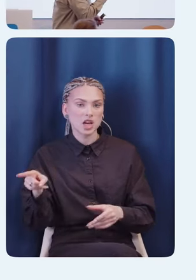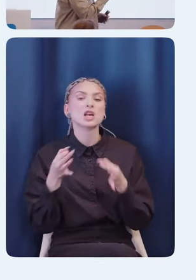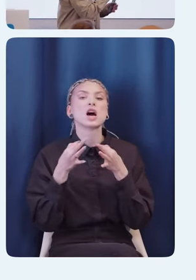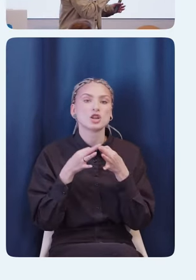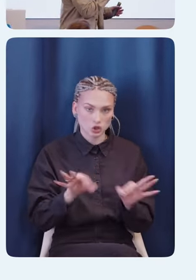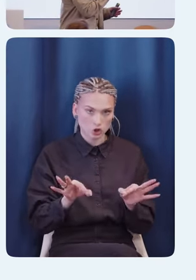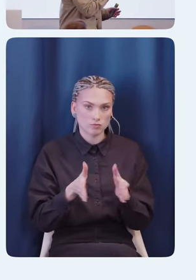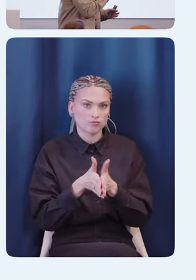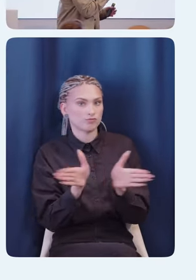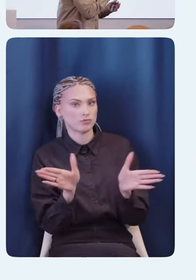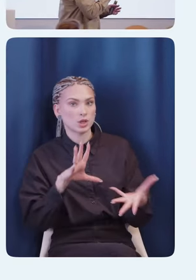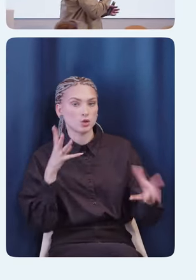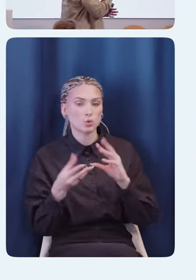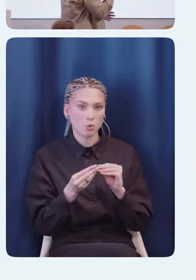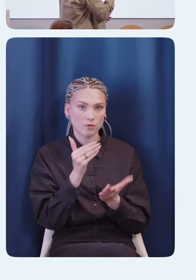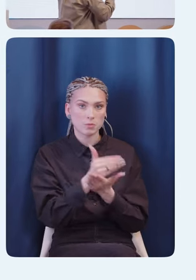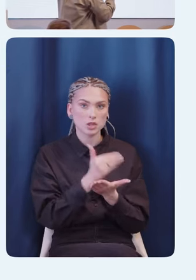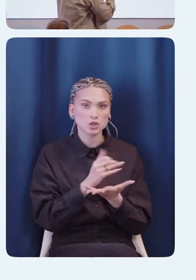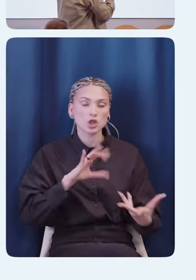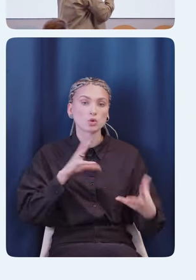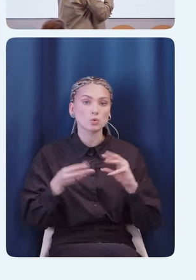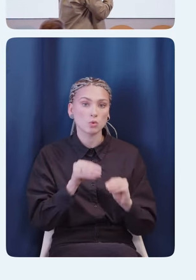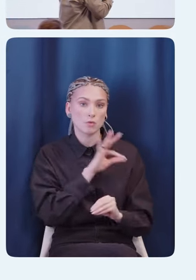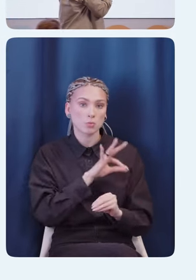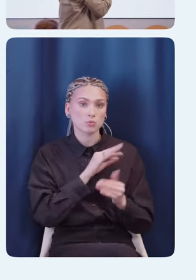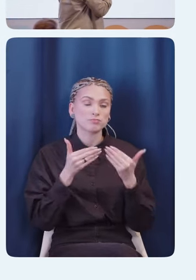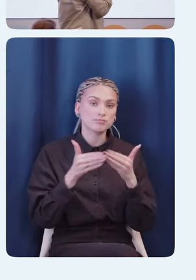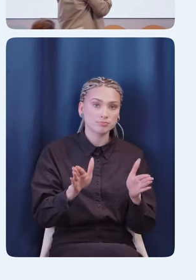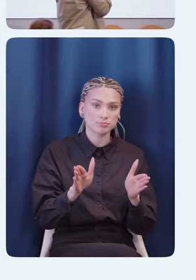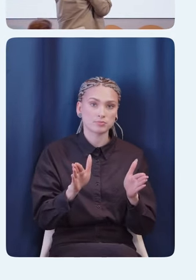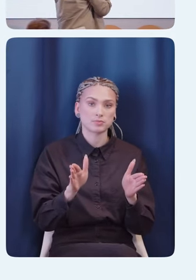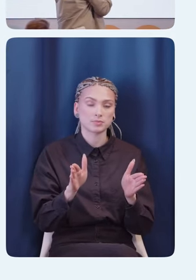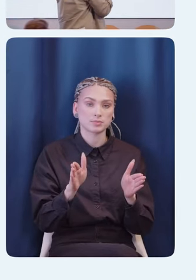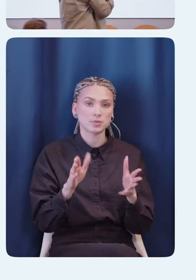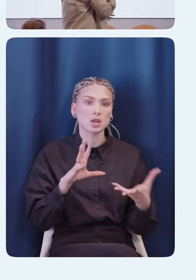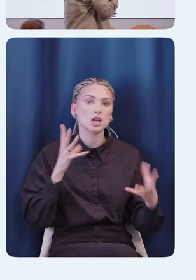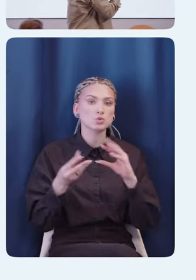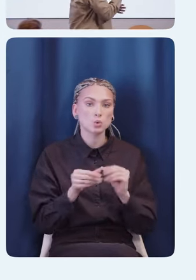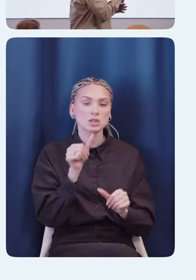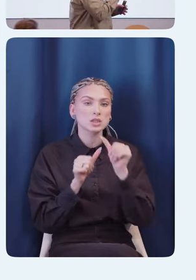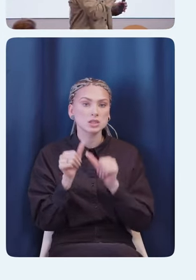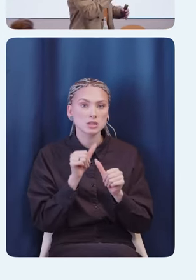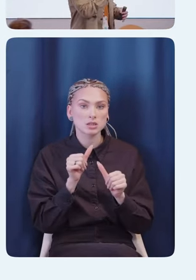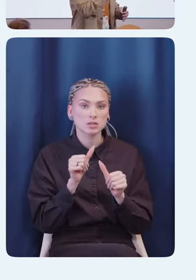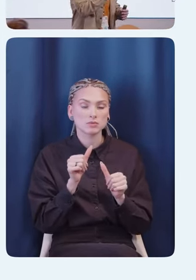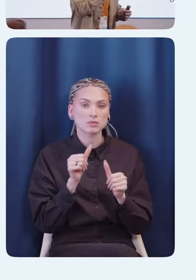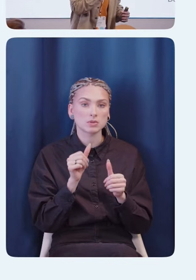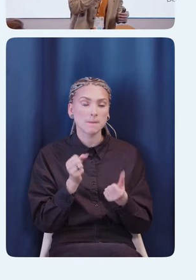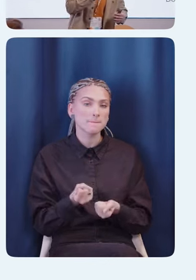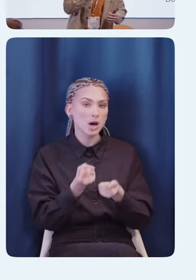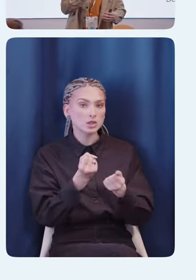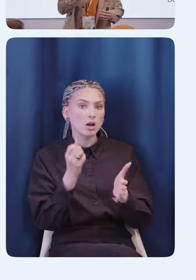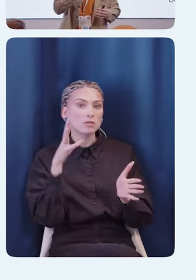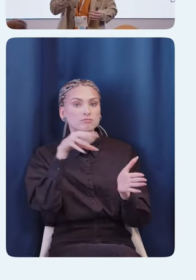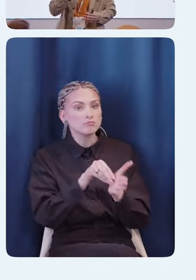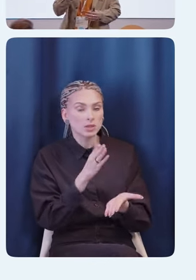раскатывать итоговое приложение, итоговый сервис на пользователей. По результатам тестирования достаточно ли мы поддержали VoiceOver.